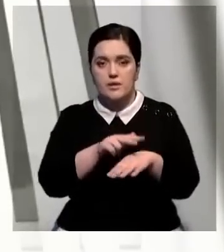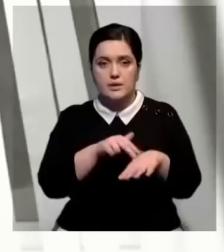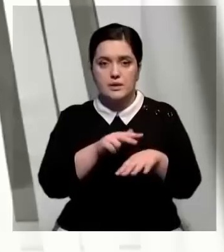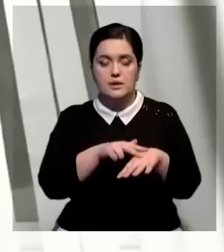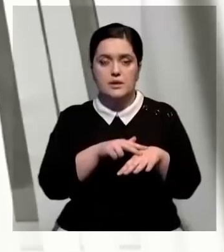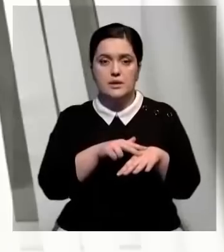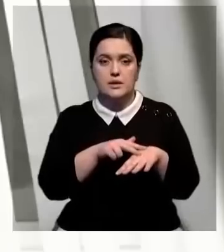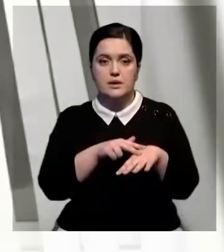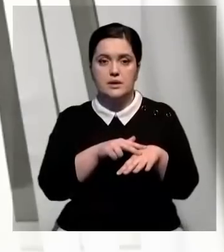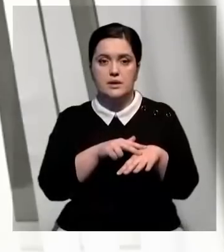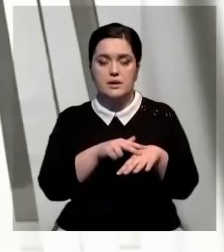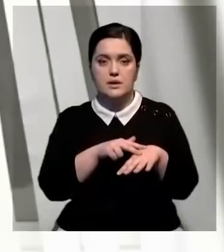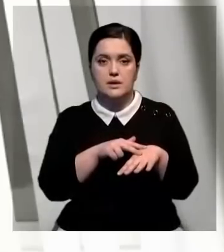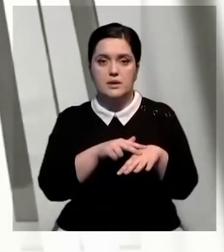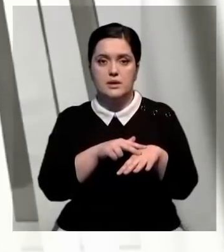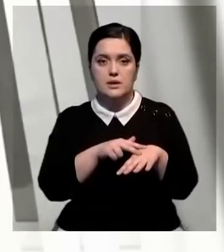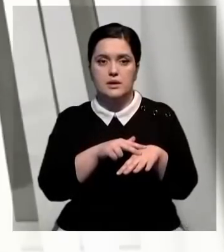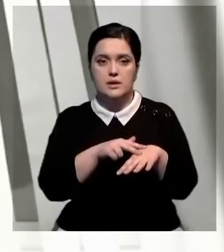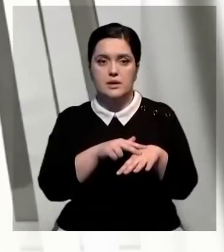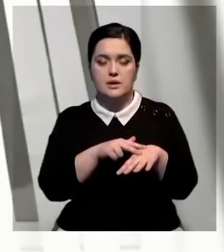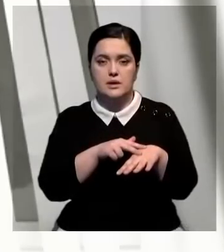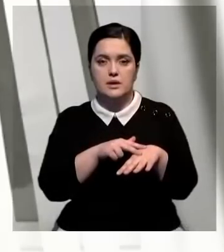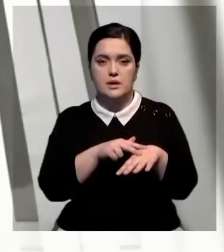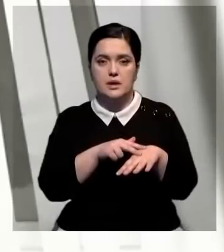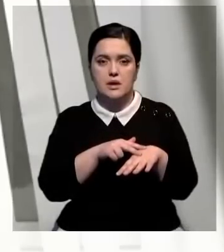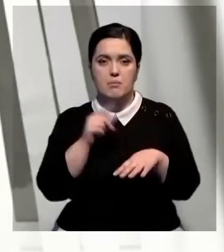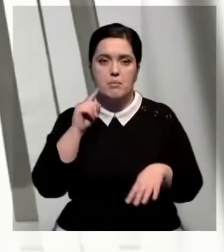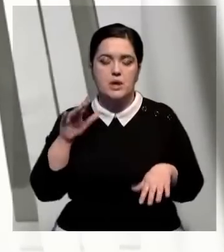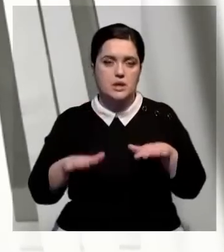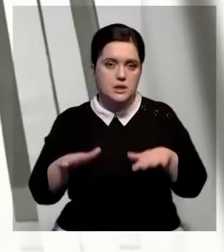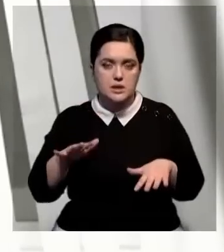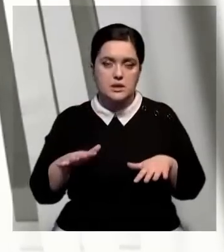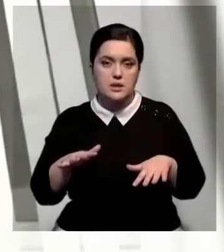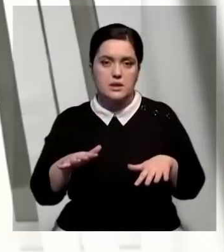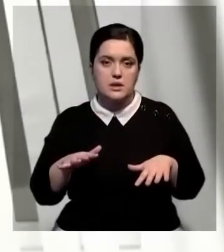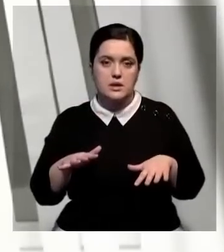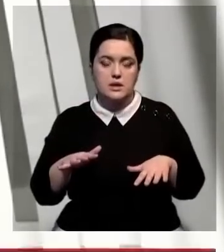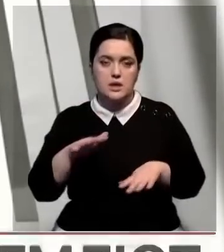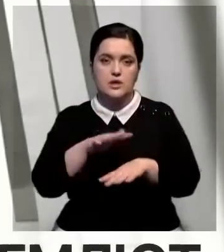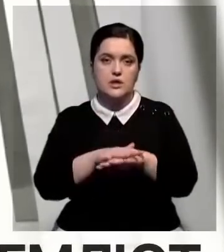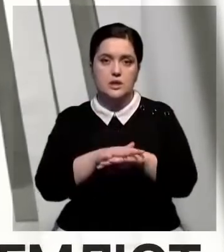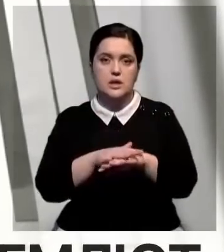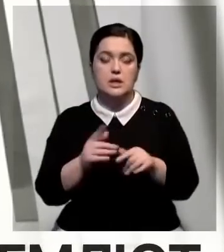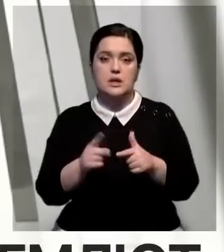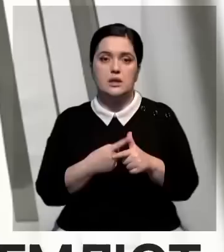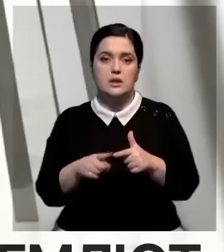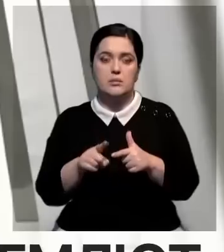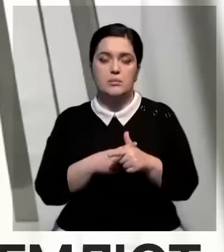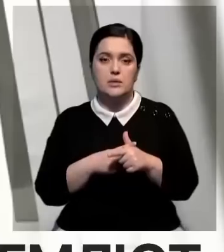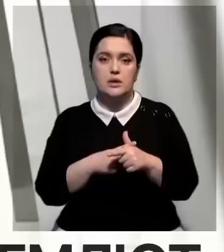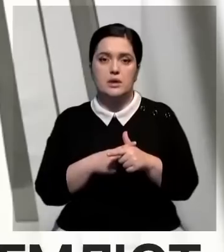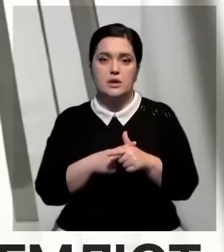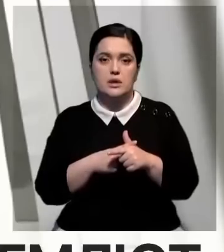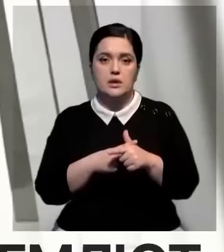сообщают о подразделительных операциях на счетах, либо о